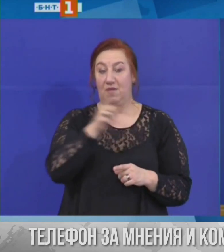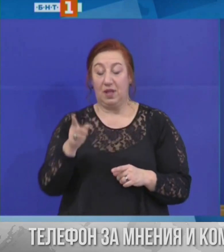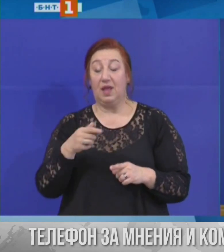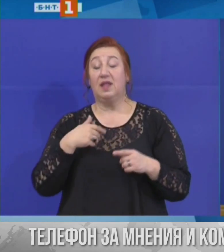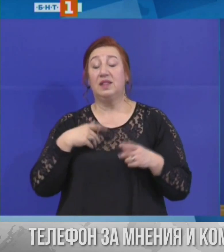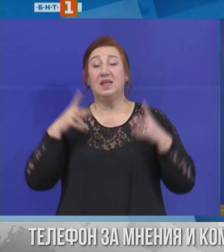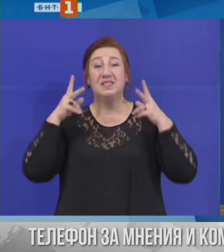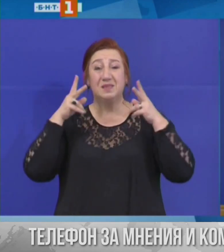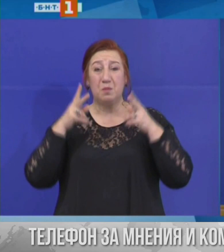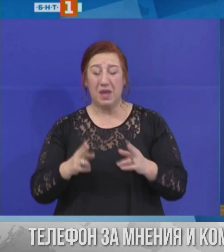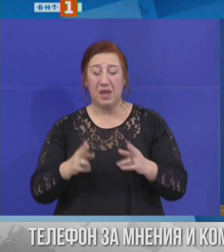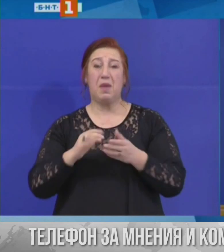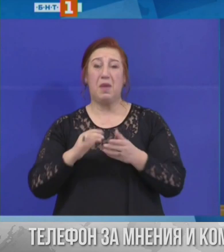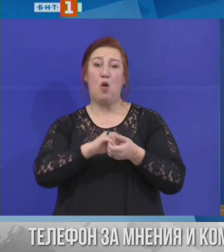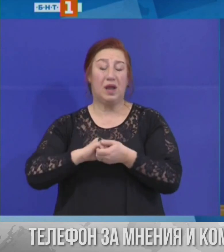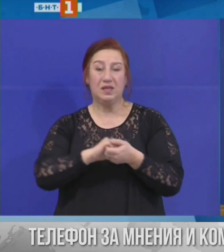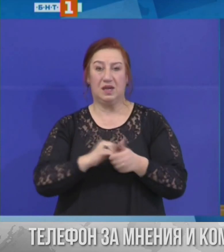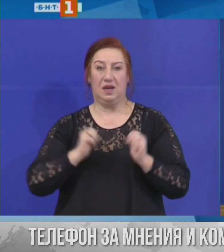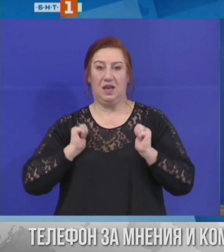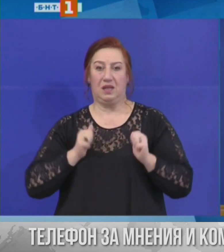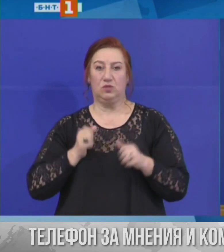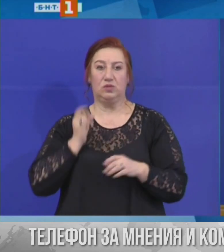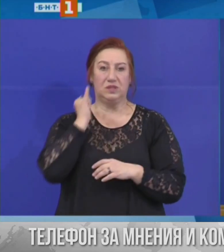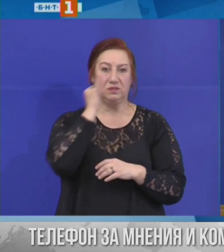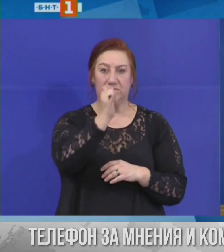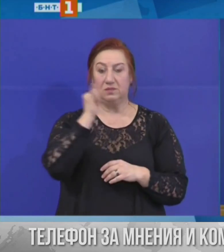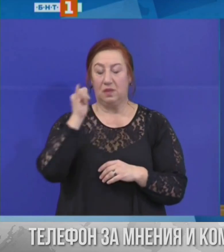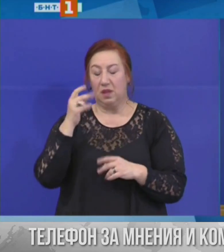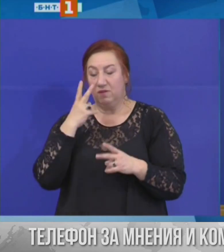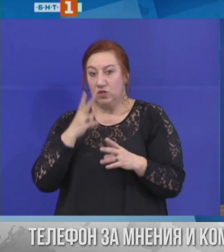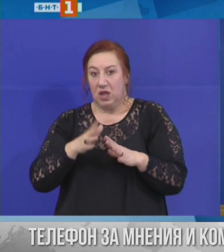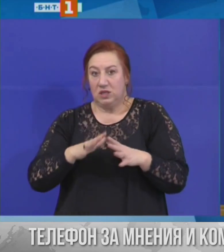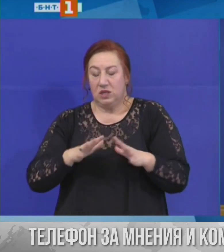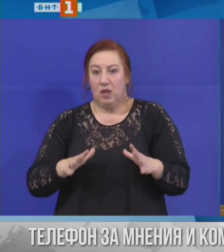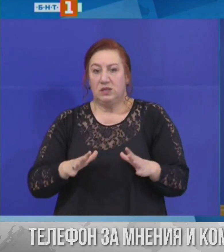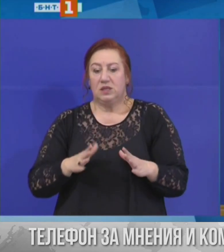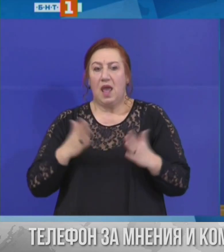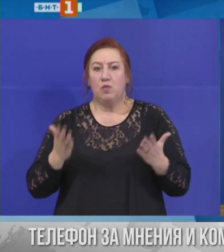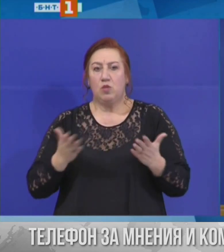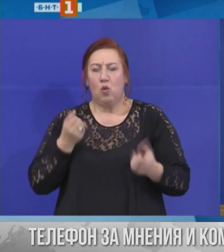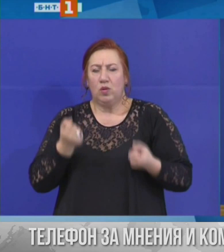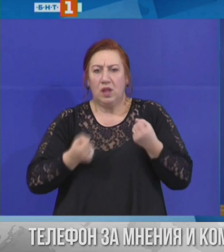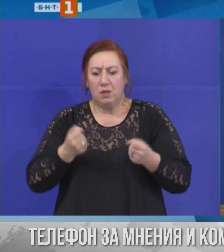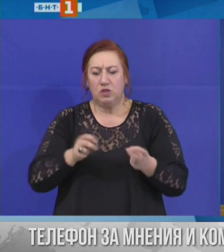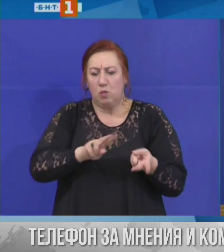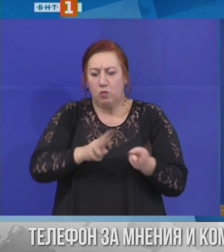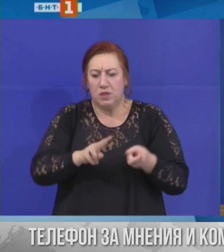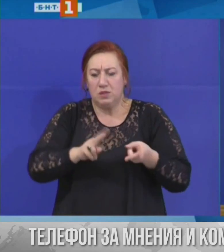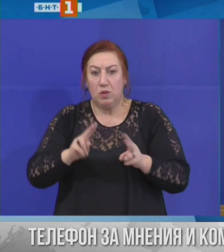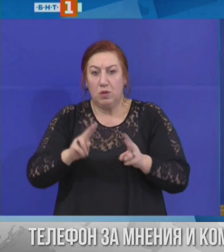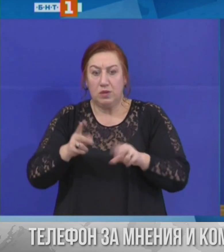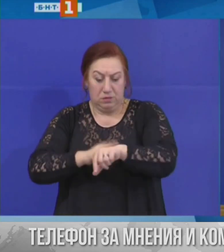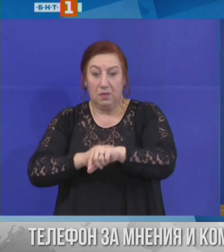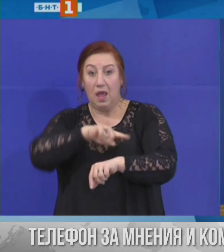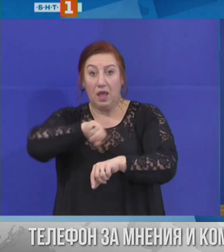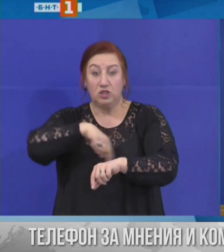организираните екскурзи. Виждате, че ситуацията е изключително динамична. Дори държавата да